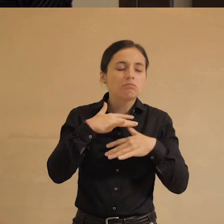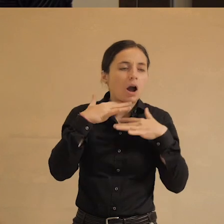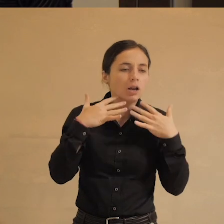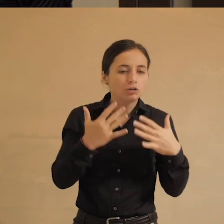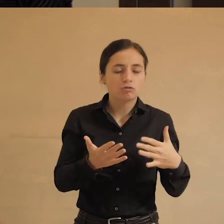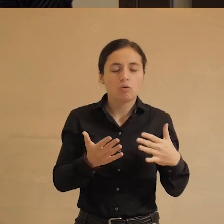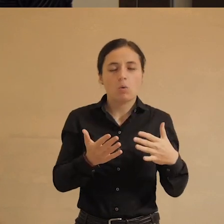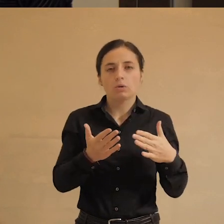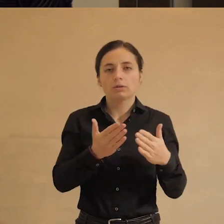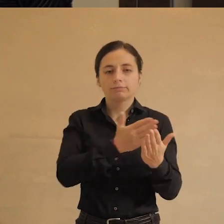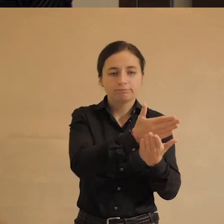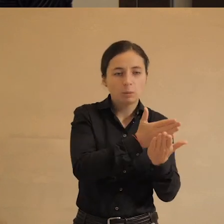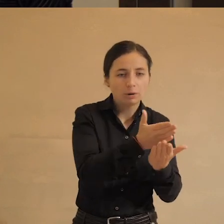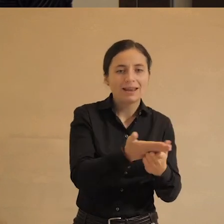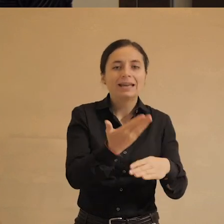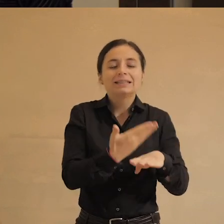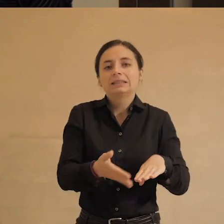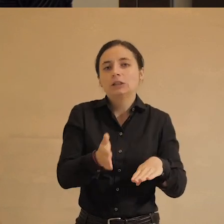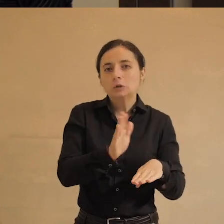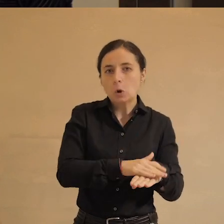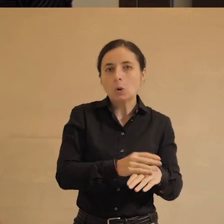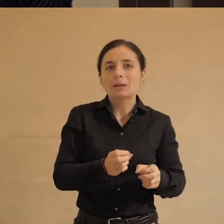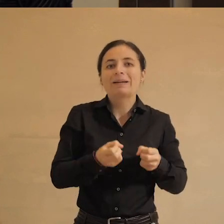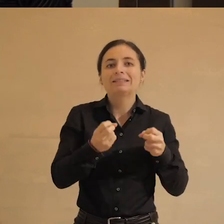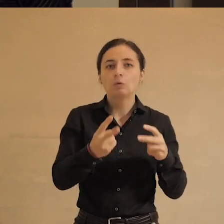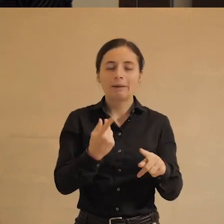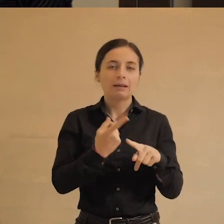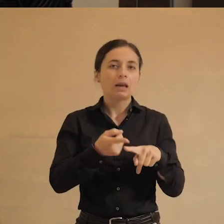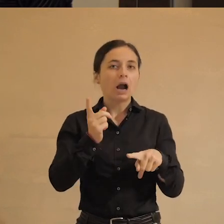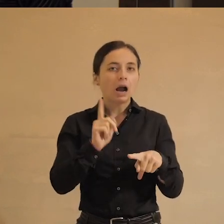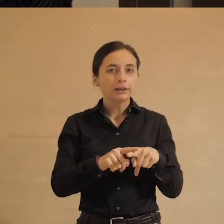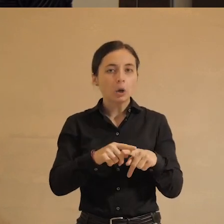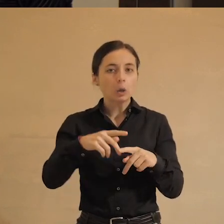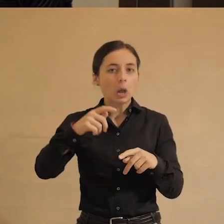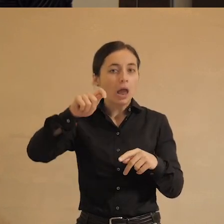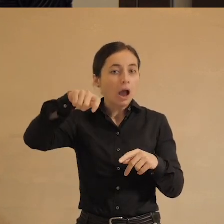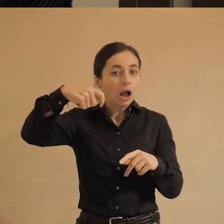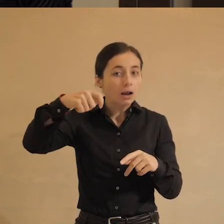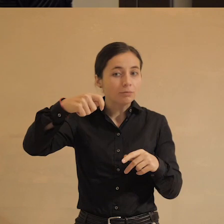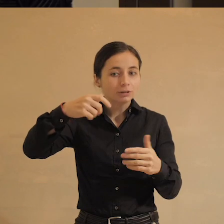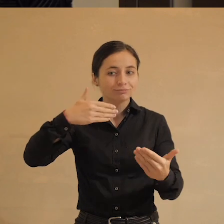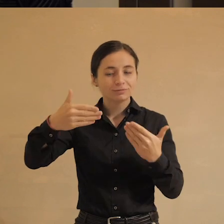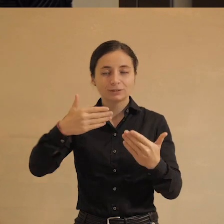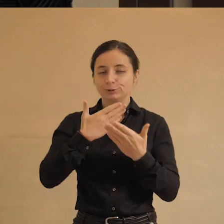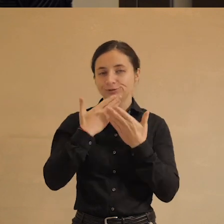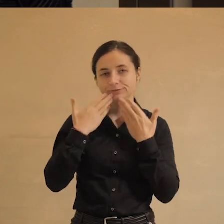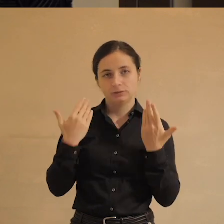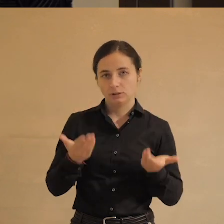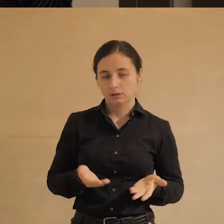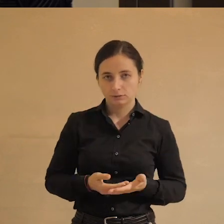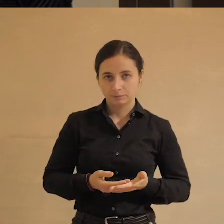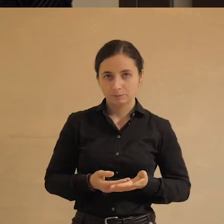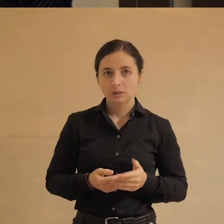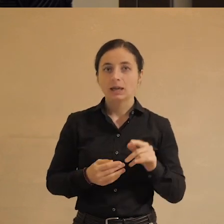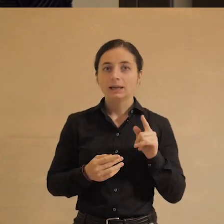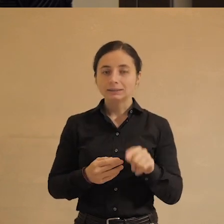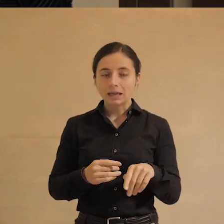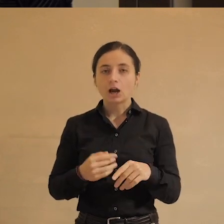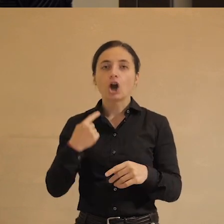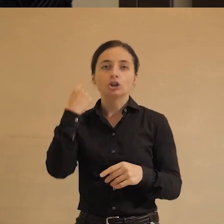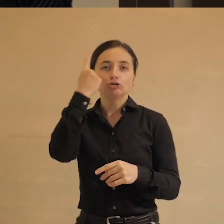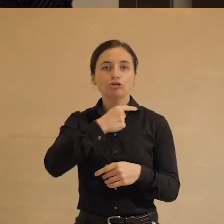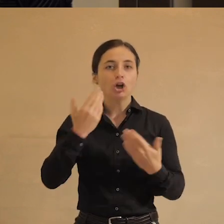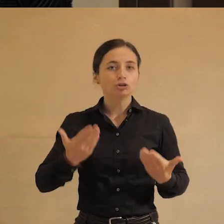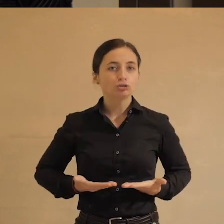пласт действительно тяжких преступлений, которые к камерам никакого отношения не имеют. Итак, неприкосновенность частной жизни,